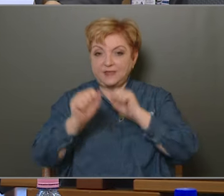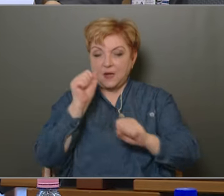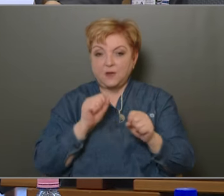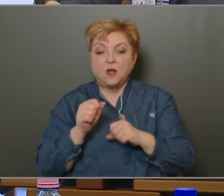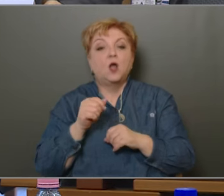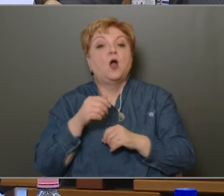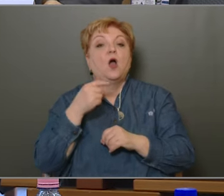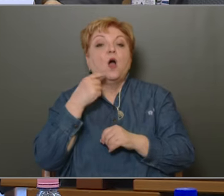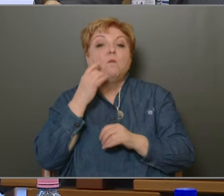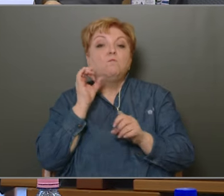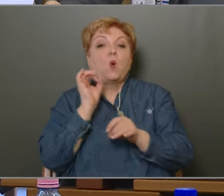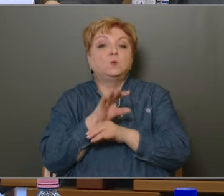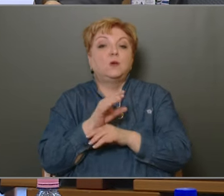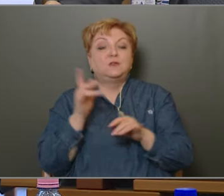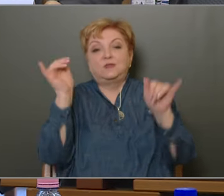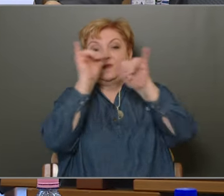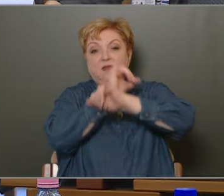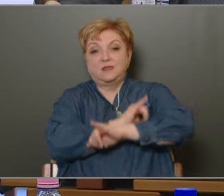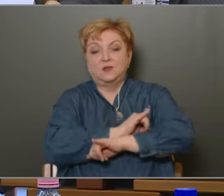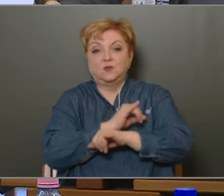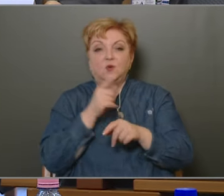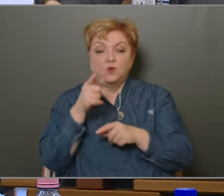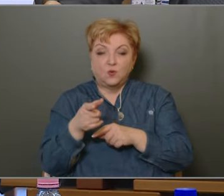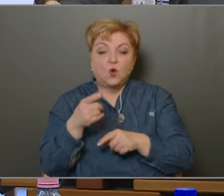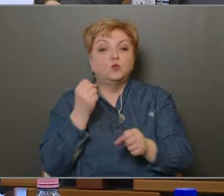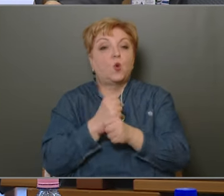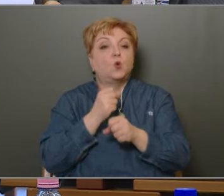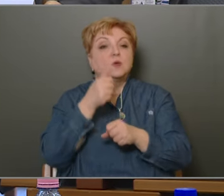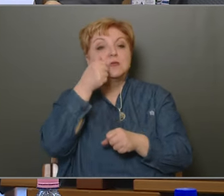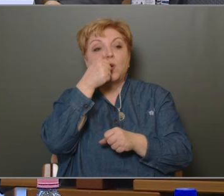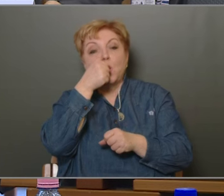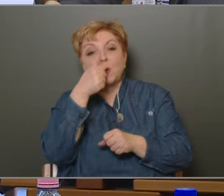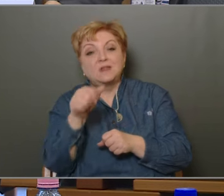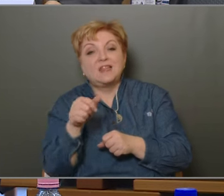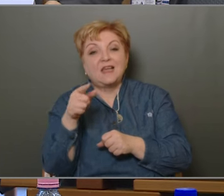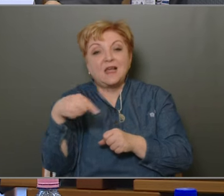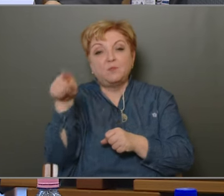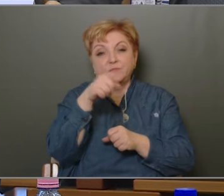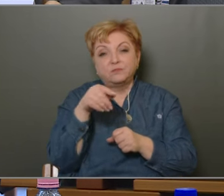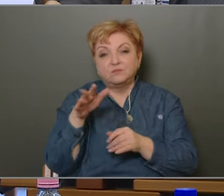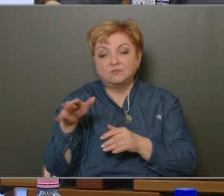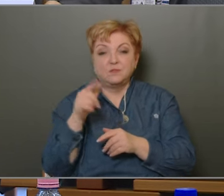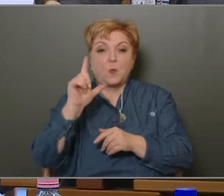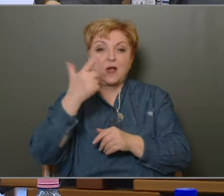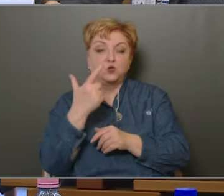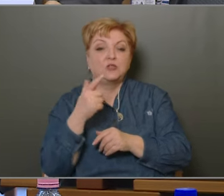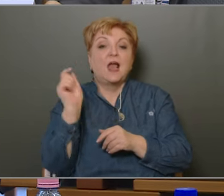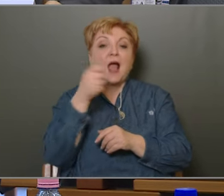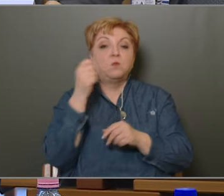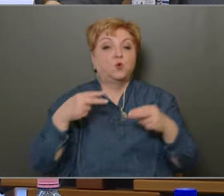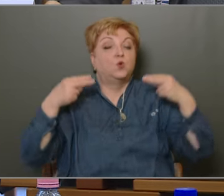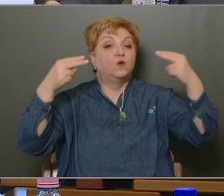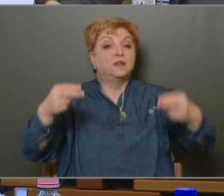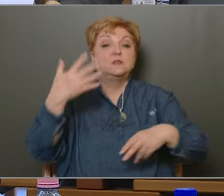téveszméktől. És a hozzáértő dolgozó népokos gyülekezetében hány névetni meg száz bajunk. Második. A háborút